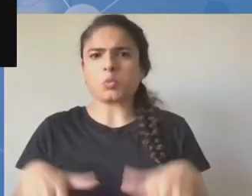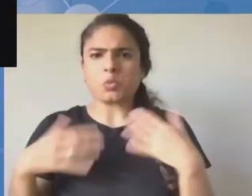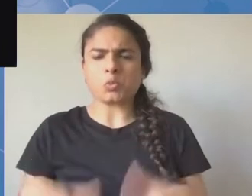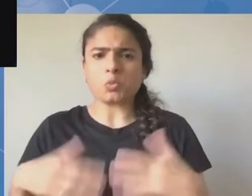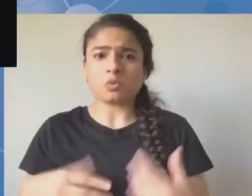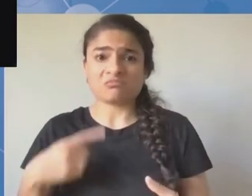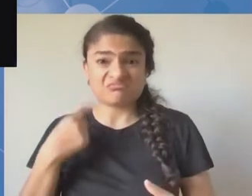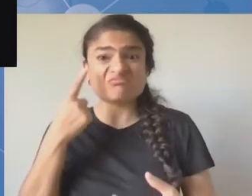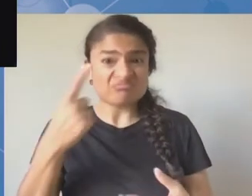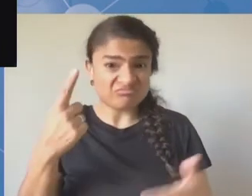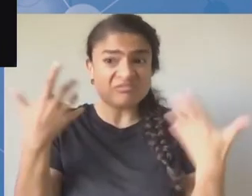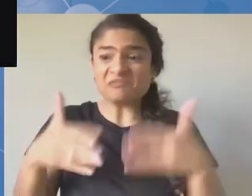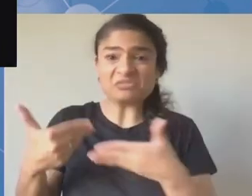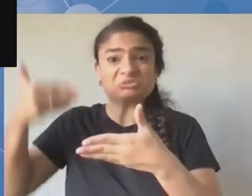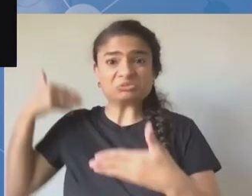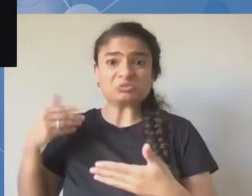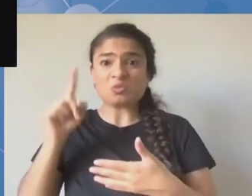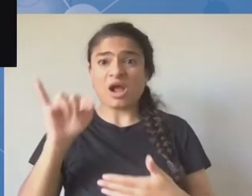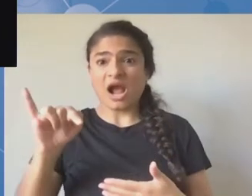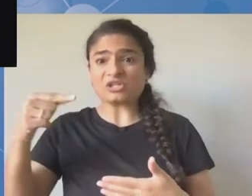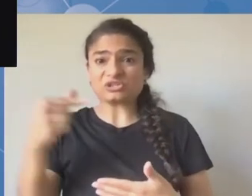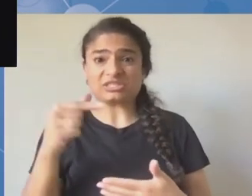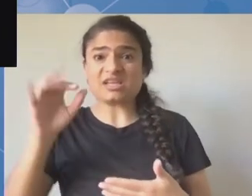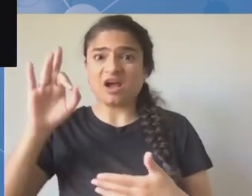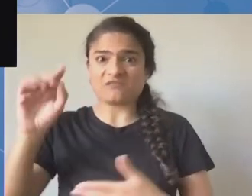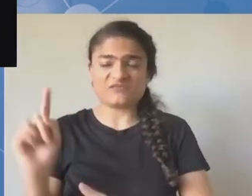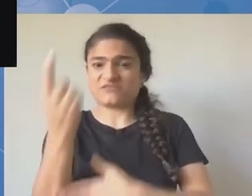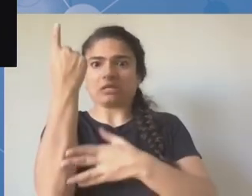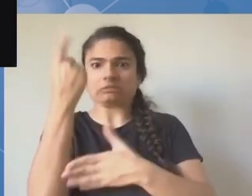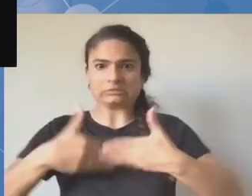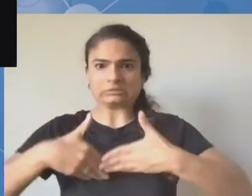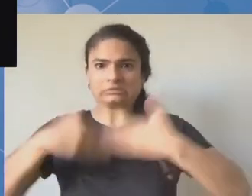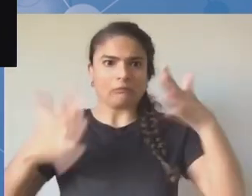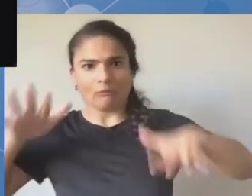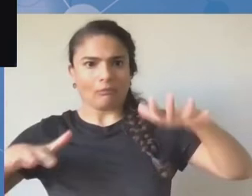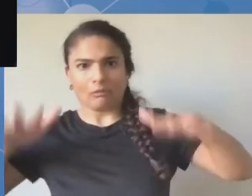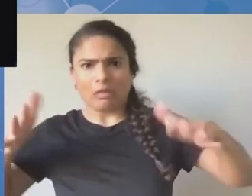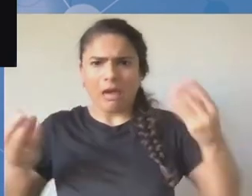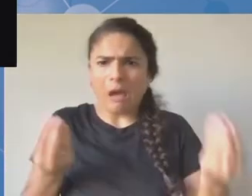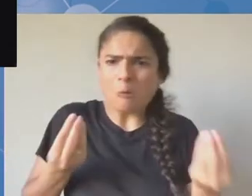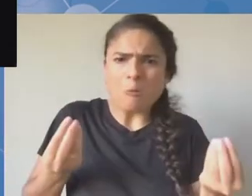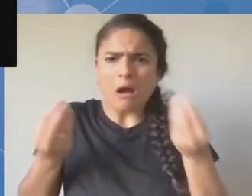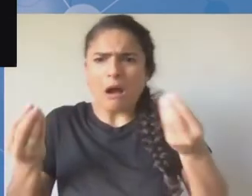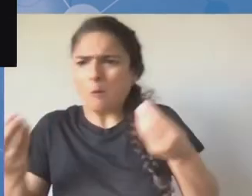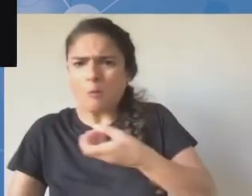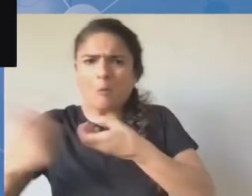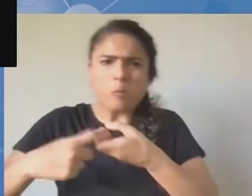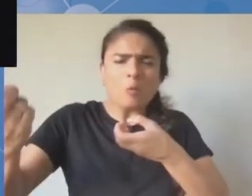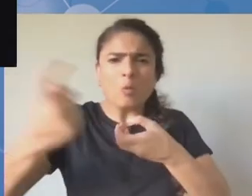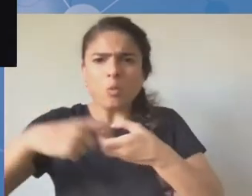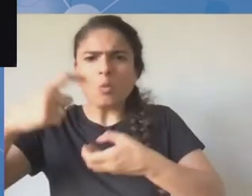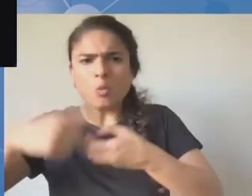szczególnie trudno. Chciałabym również wyrazić swoją ogromną wdzięczność dla Polski.